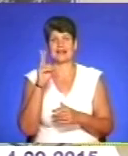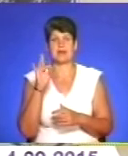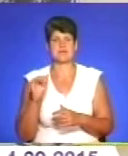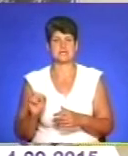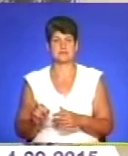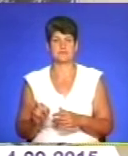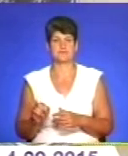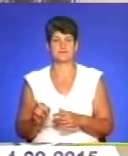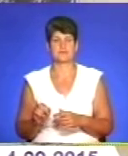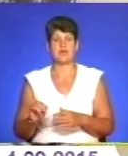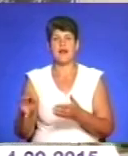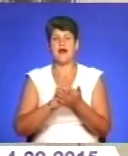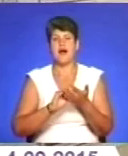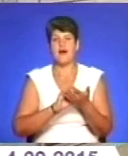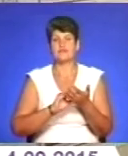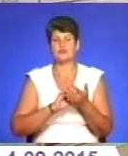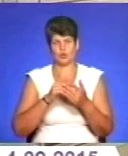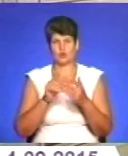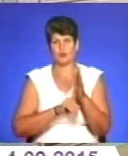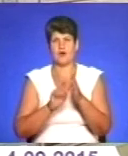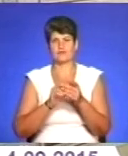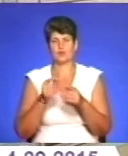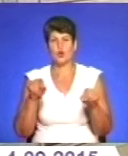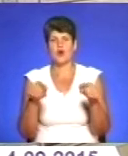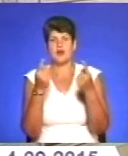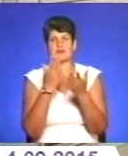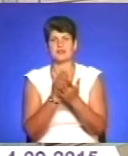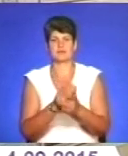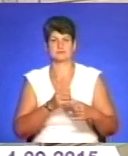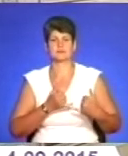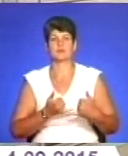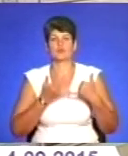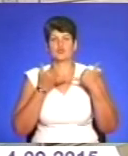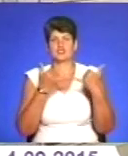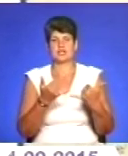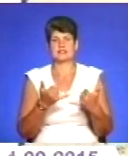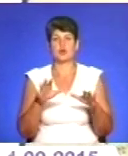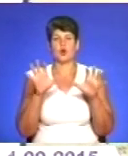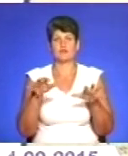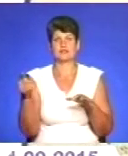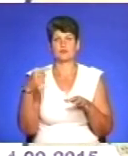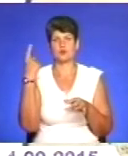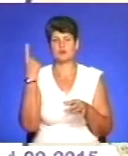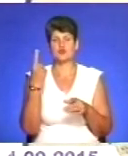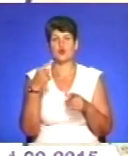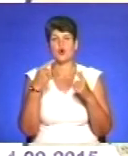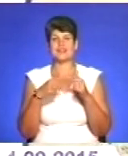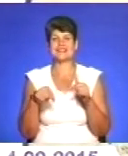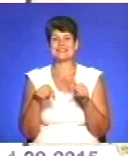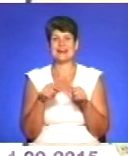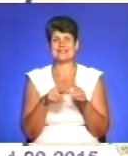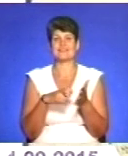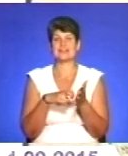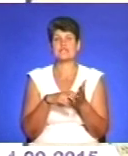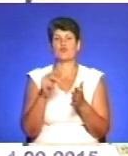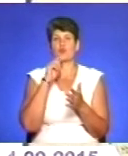Авторами виставкового експонату є почесний філателіст України, голова Тернопільської обласної організації Асоціації філателістів